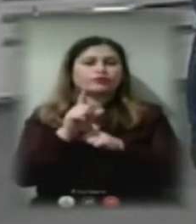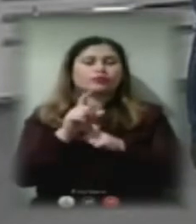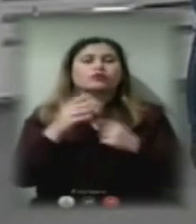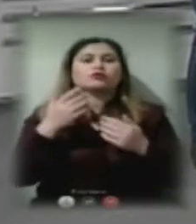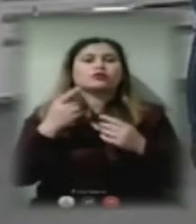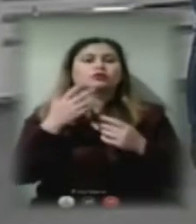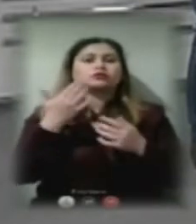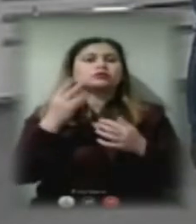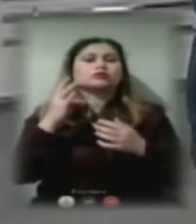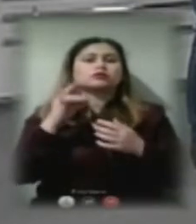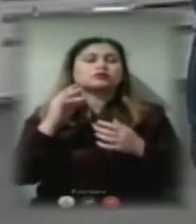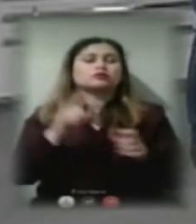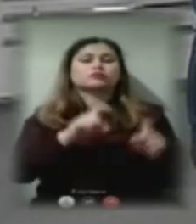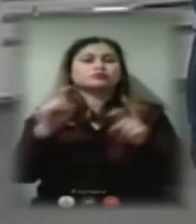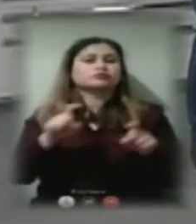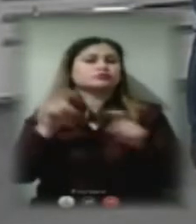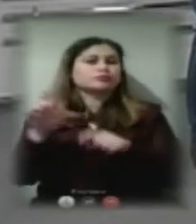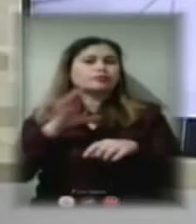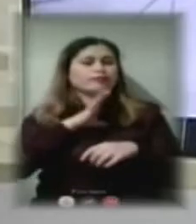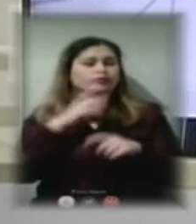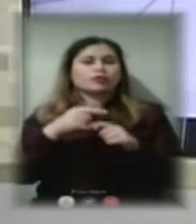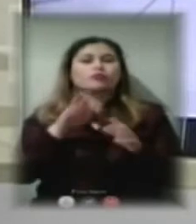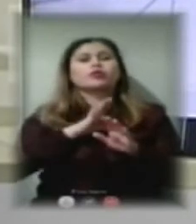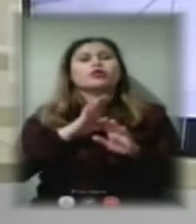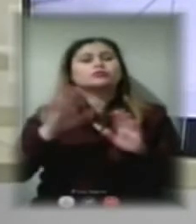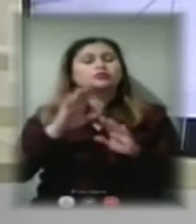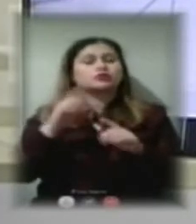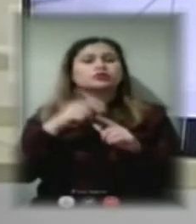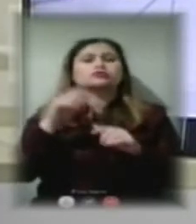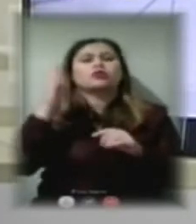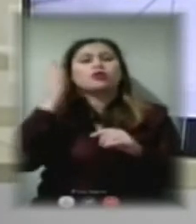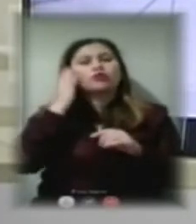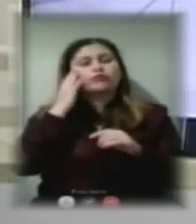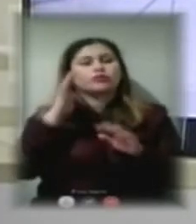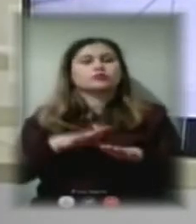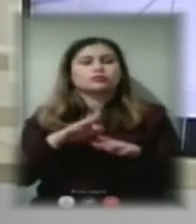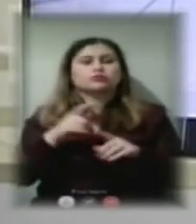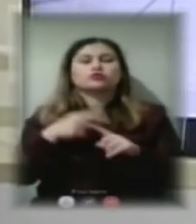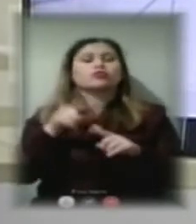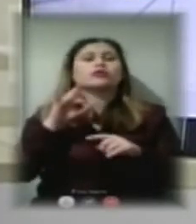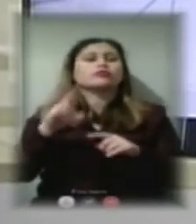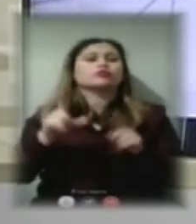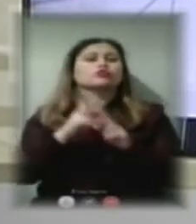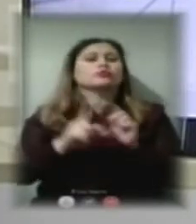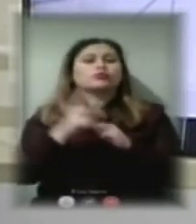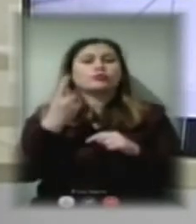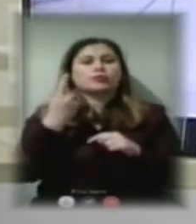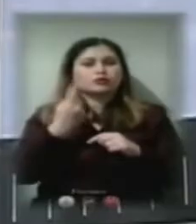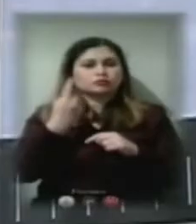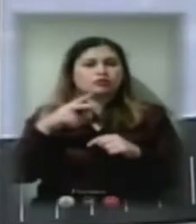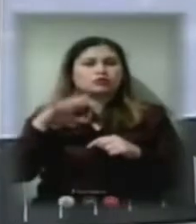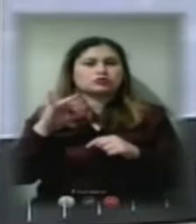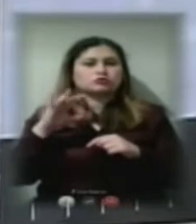переносився. Спочатку було розпорядження міського голови, яким він мав розпочатися 1 листопада,